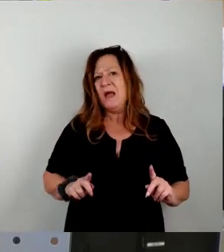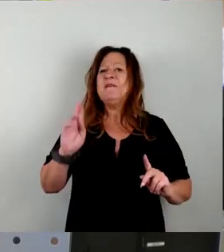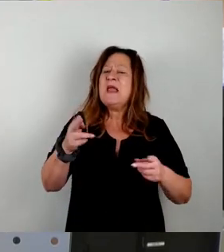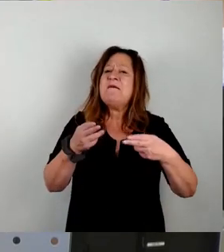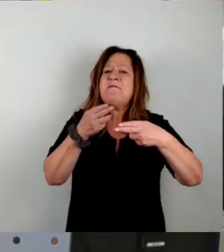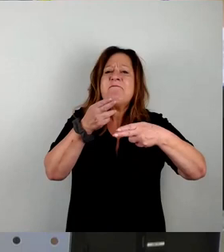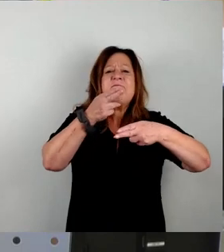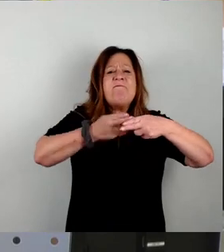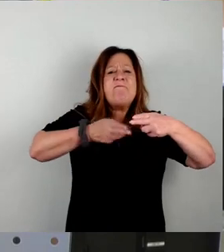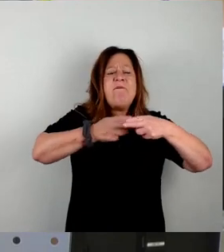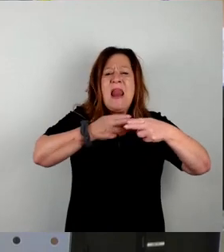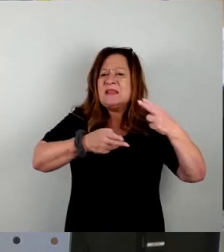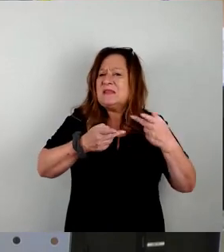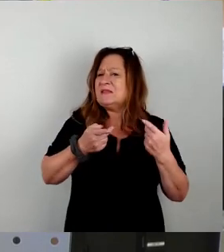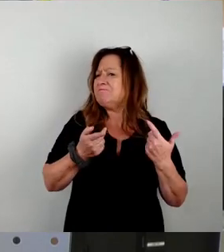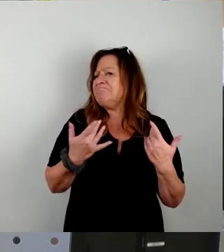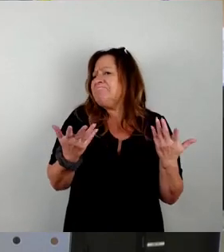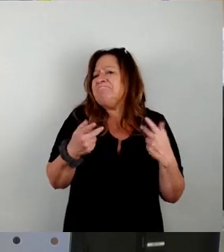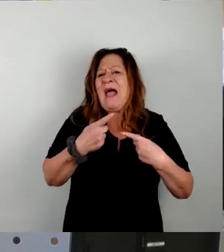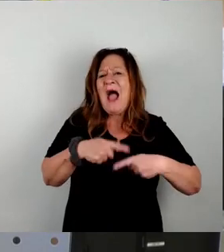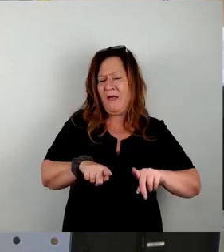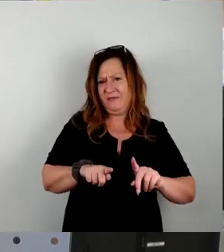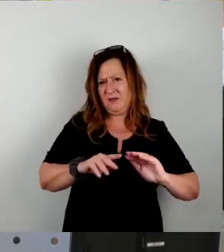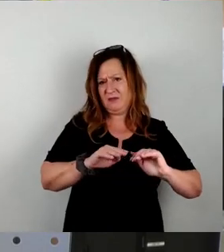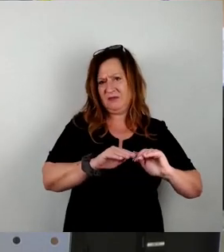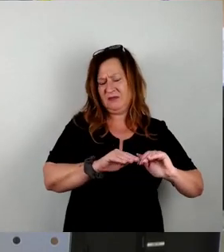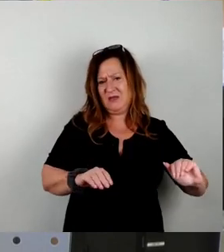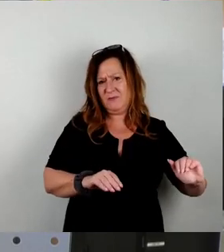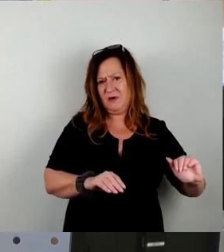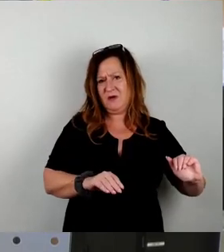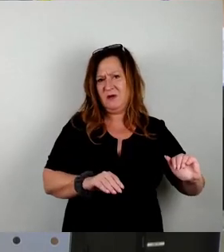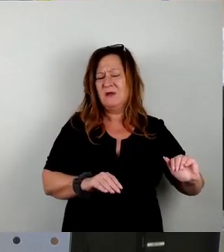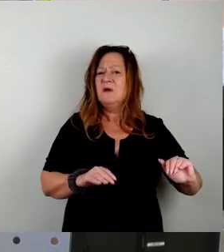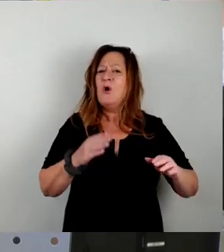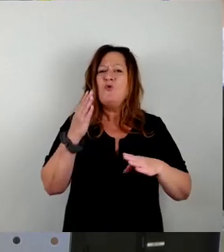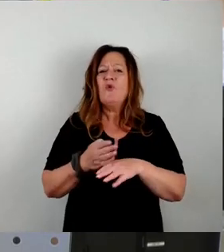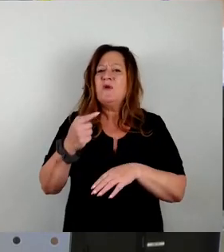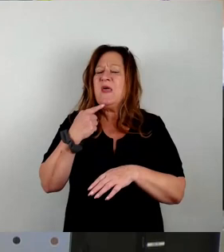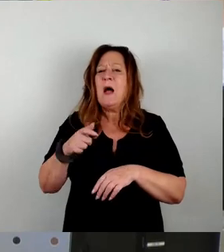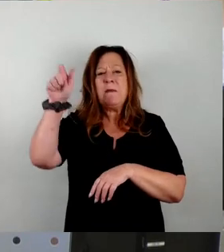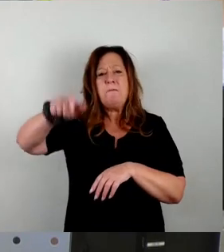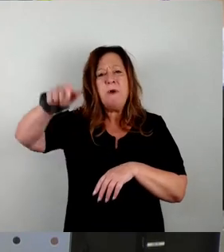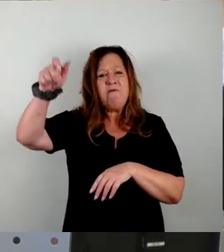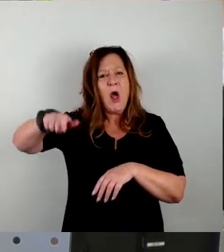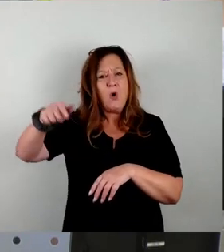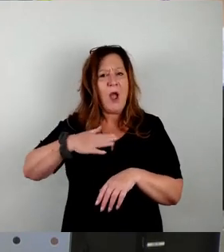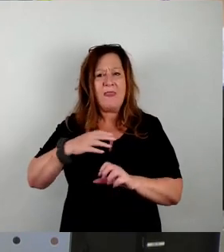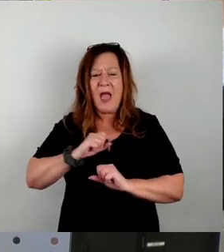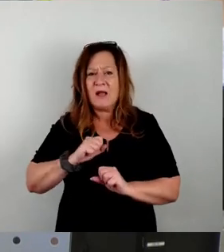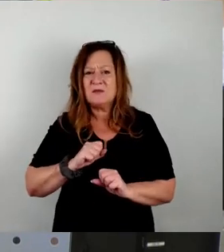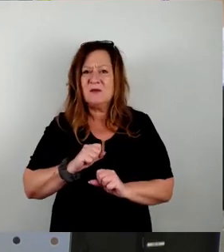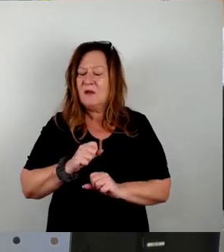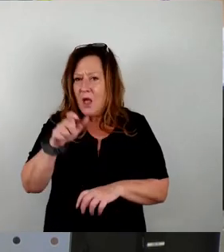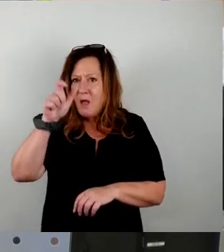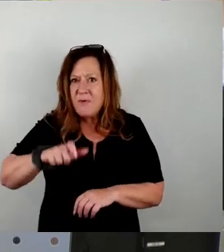anderer Ebene. Und dann will ich mal etwas anderes sagen, weil gesagt worden ist, die Bevölkerung hätte Angst. Die Bevölkerung hat zurzeit vor etwas ganz